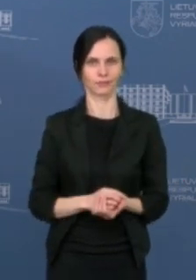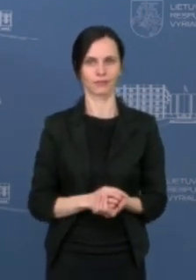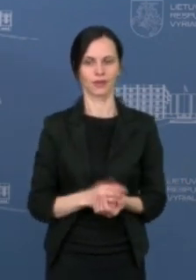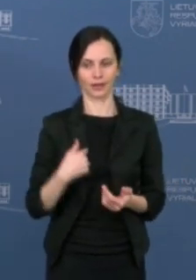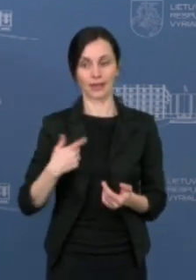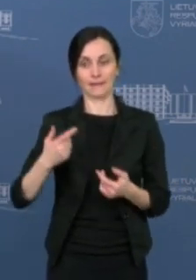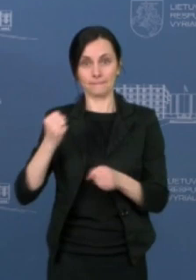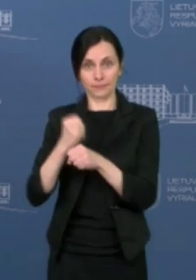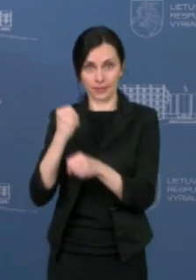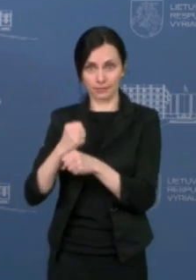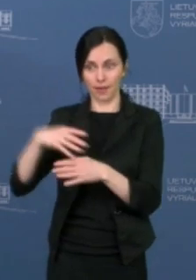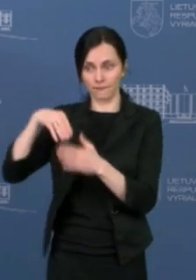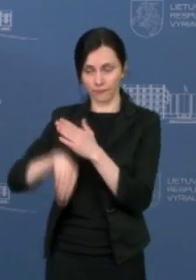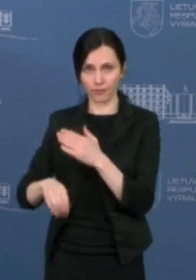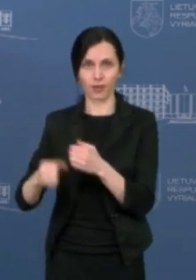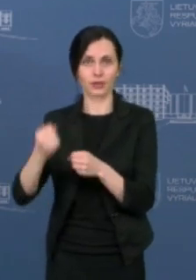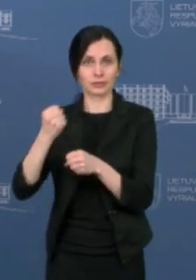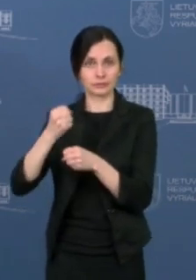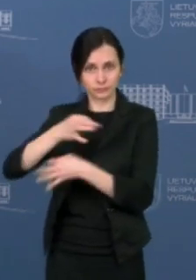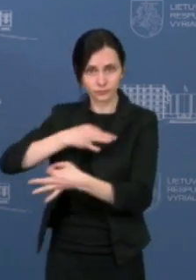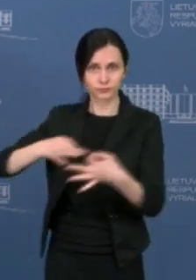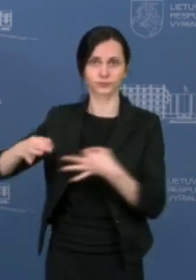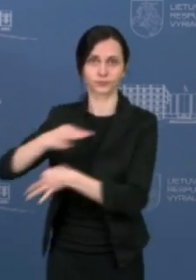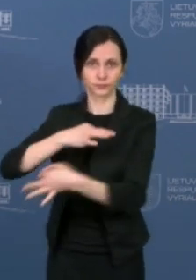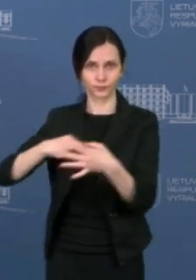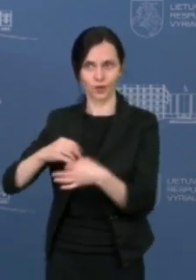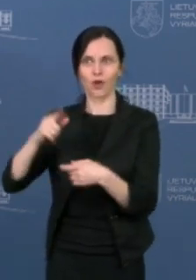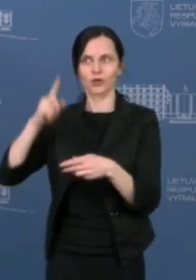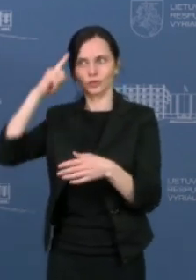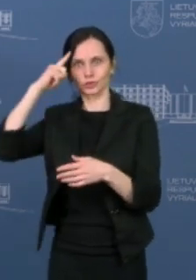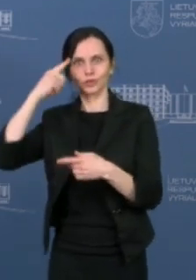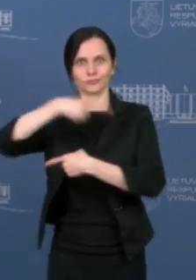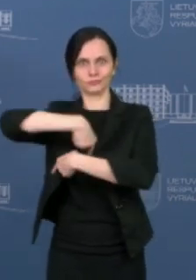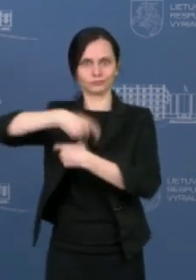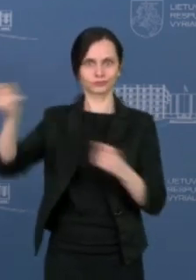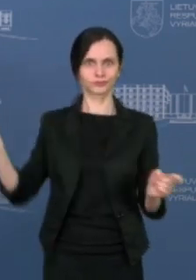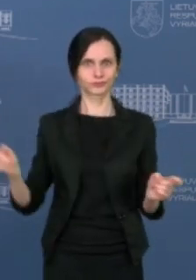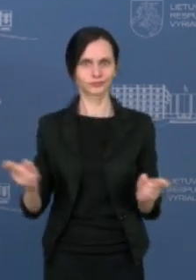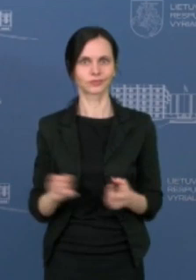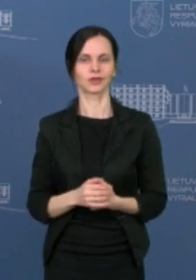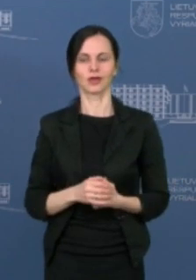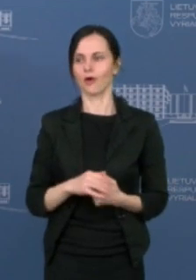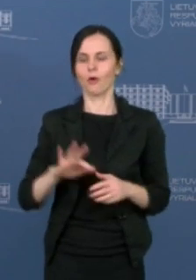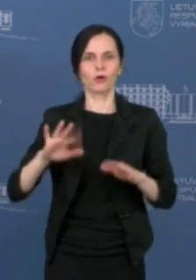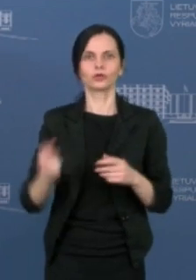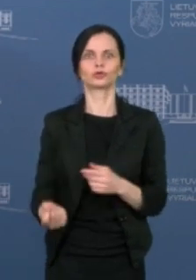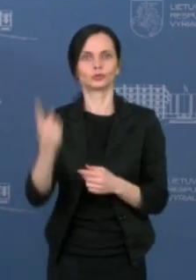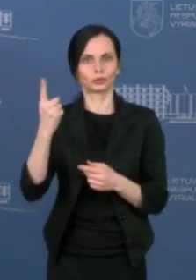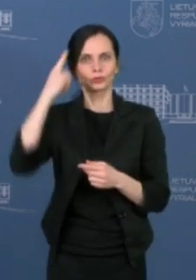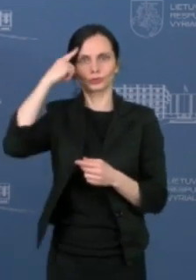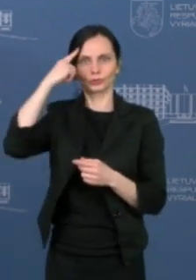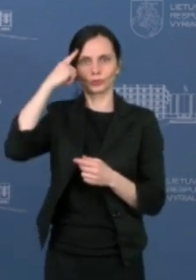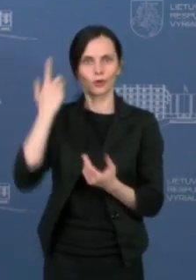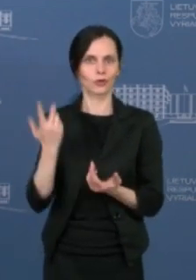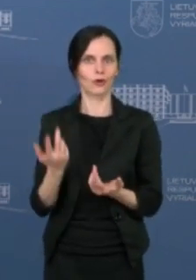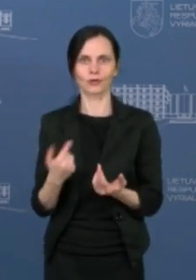diskutavome ekstremalių situacijų komisijoje. Nežinau kokiais kanalais, tai man suku pasakyti, kuria ten iš